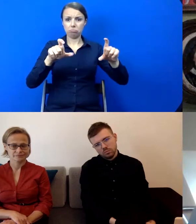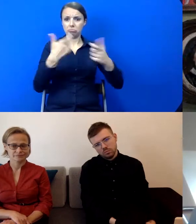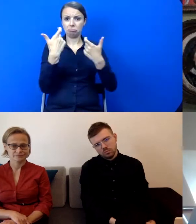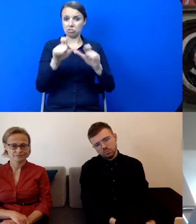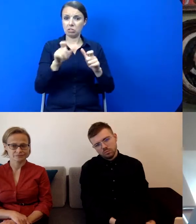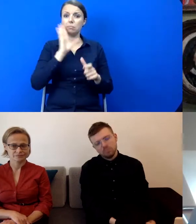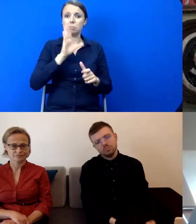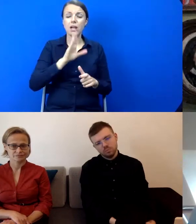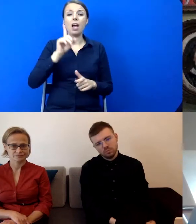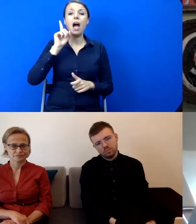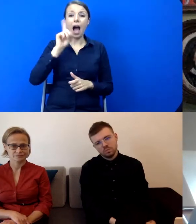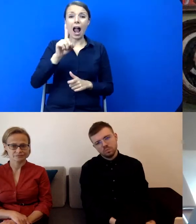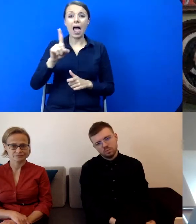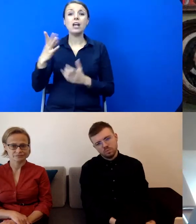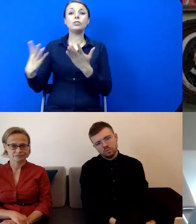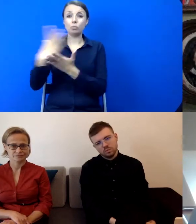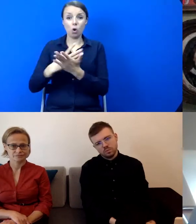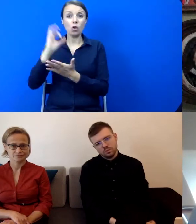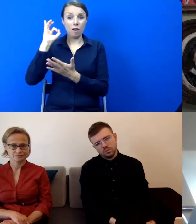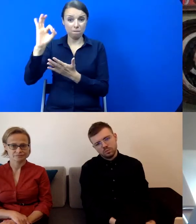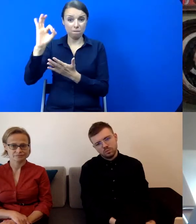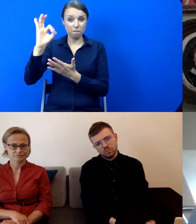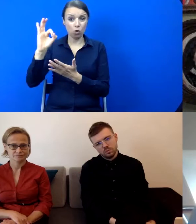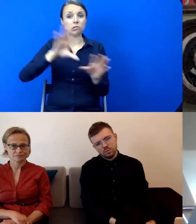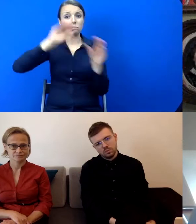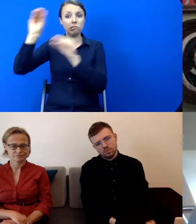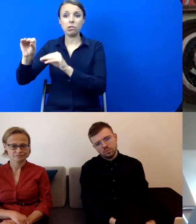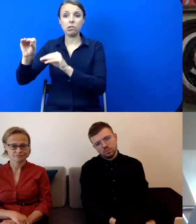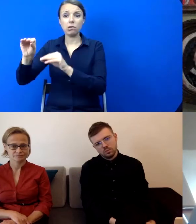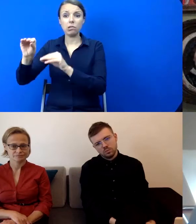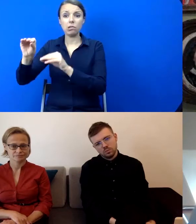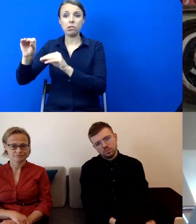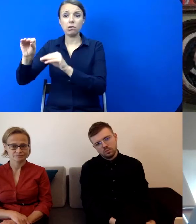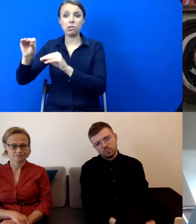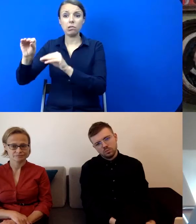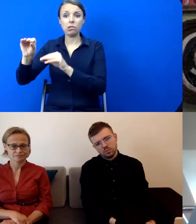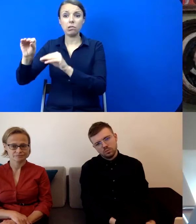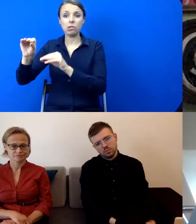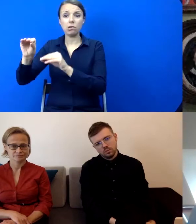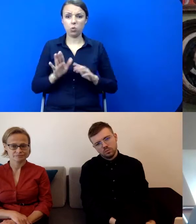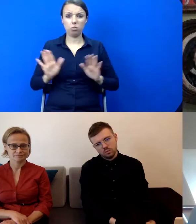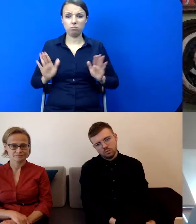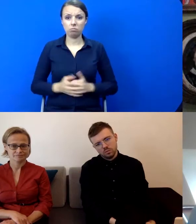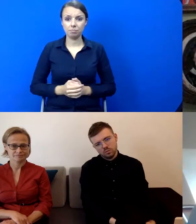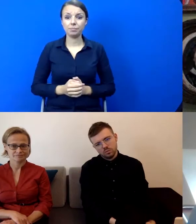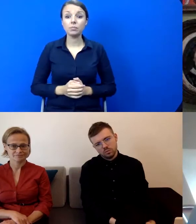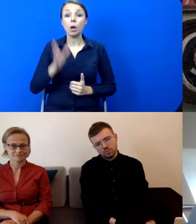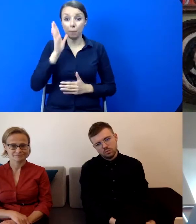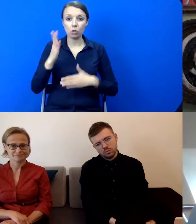nigdy nie wróciły do Zachęty. Po wojnie zdezy, zdezy, zdezy, aktualizowano